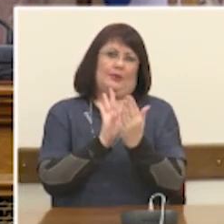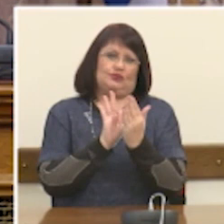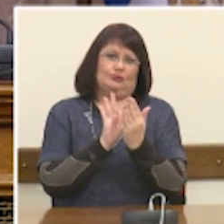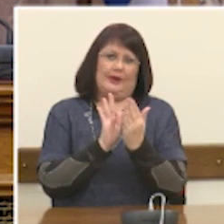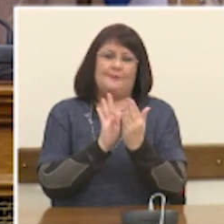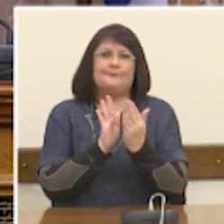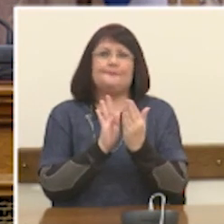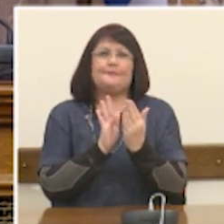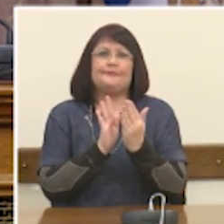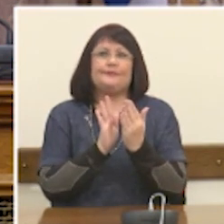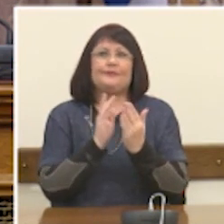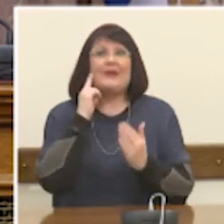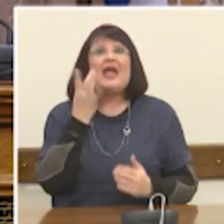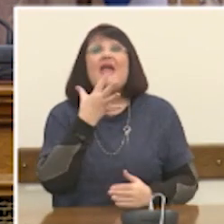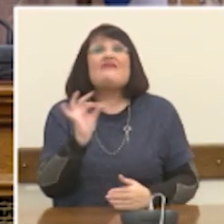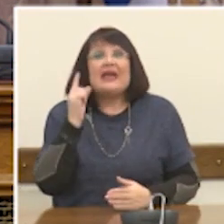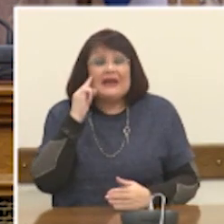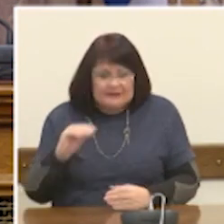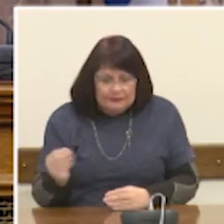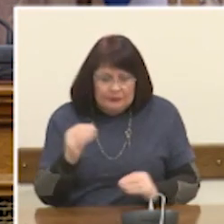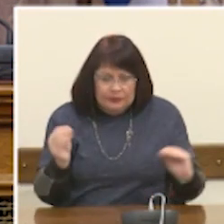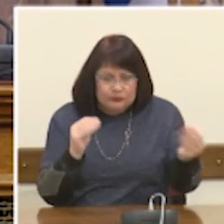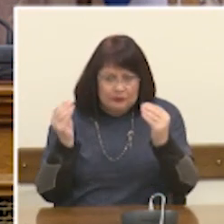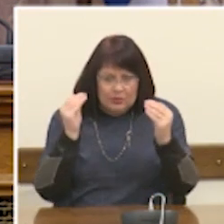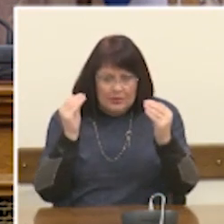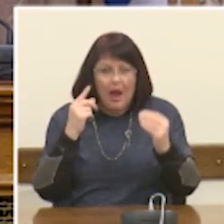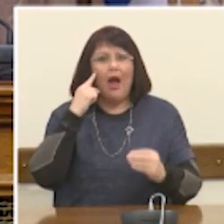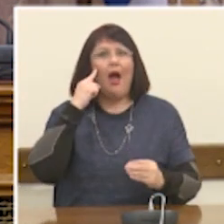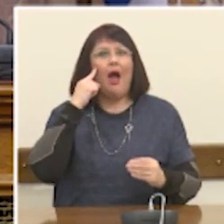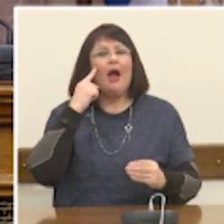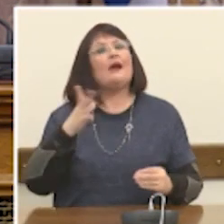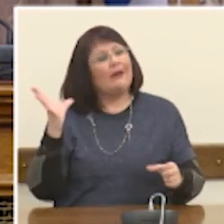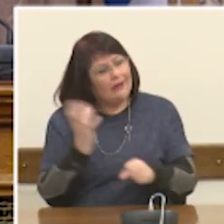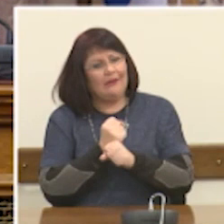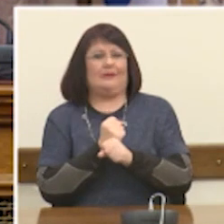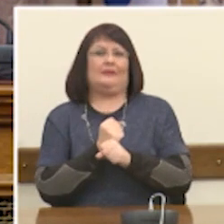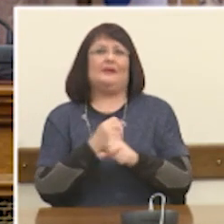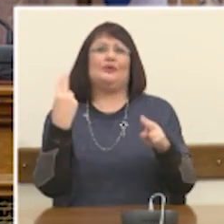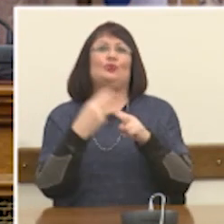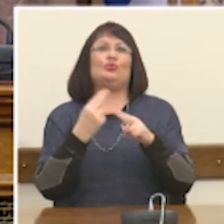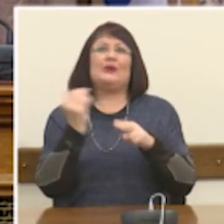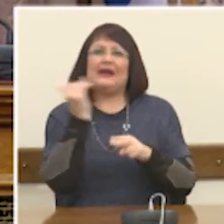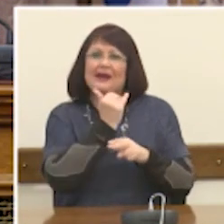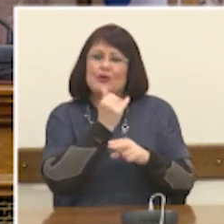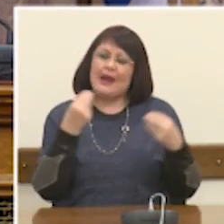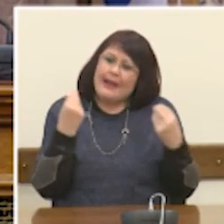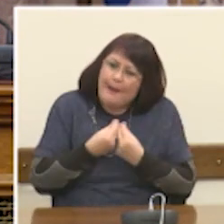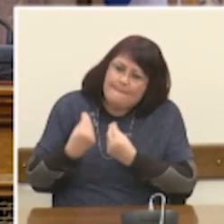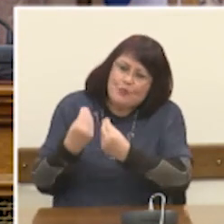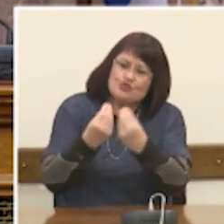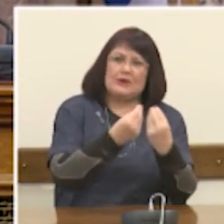ευκαιρίες που μας παρουσιάστηκαν, να τις αρπάξουμε με πολύ μεγάλη ταχύτητα, ή να προσαρμοστούμε ενδεχομένως